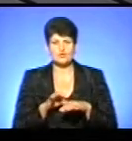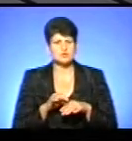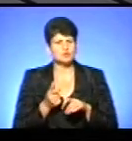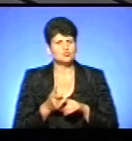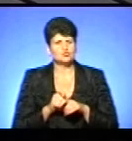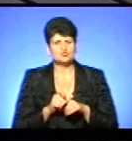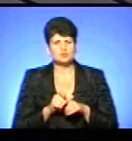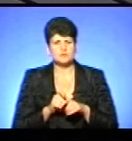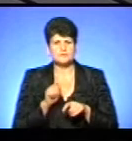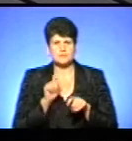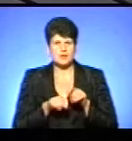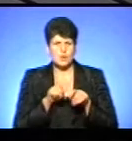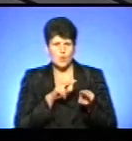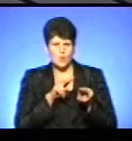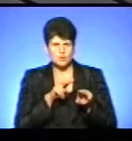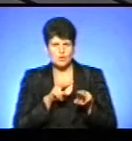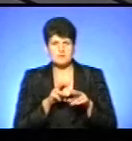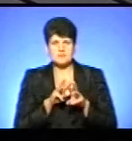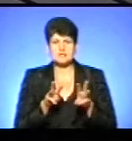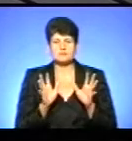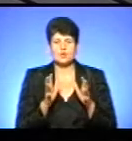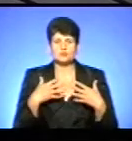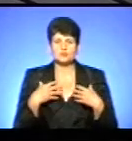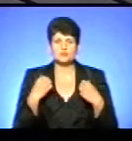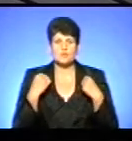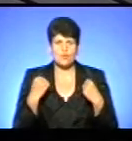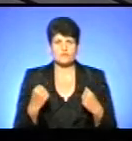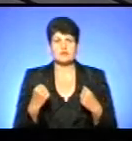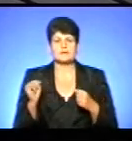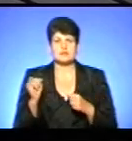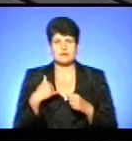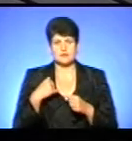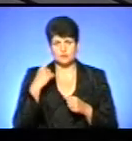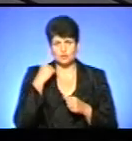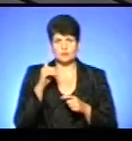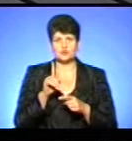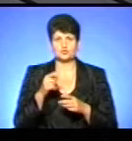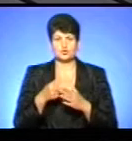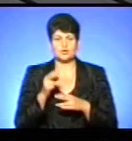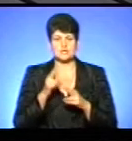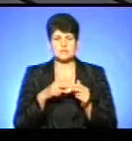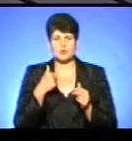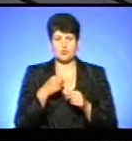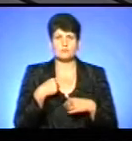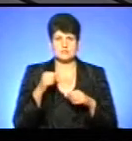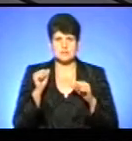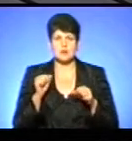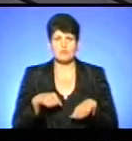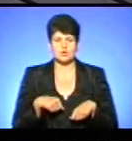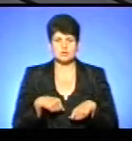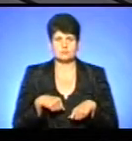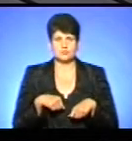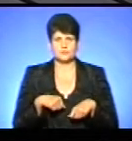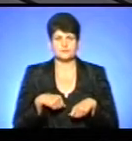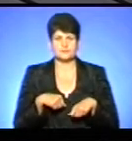контролем Міністерства охорони здоров'я і регіонального розвитку. І, я думаю, що до кінця року ми зможемо якраз втілити,